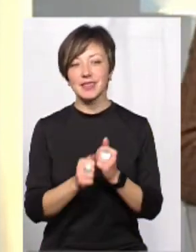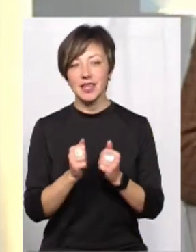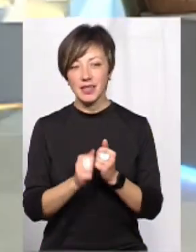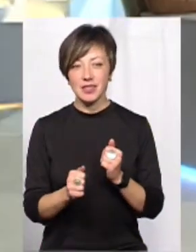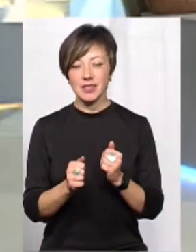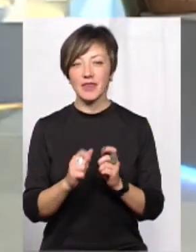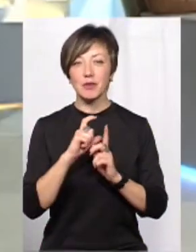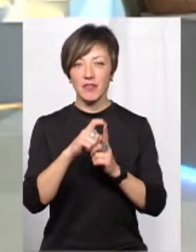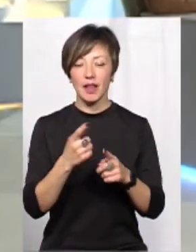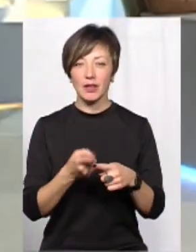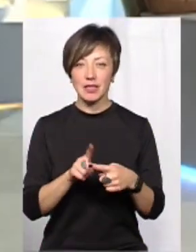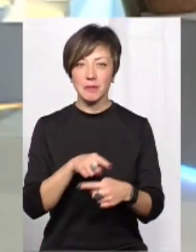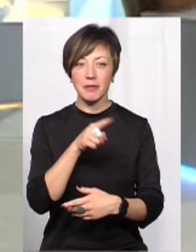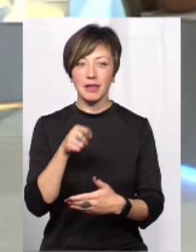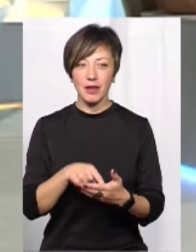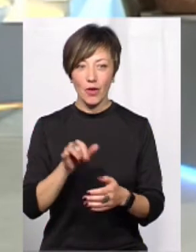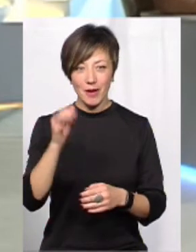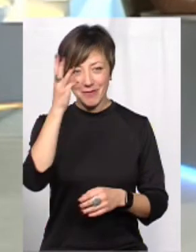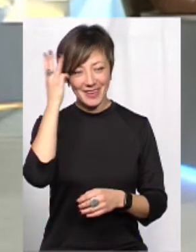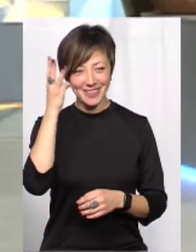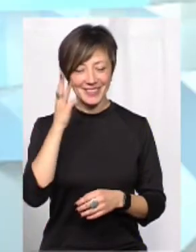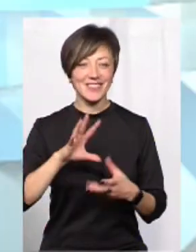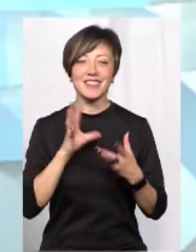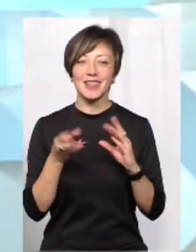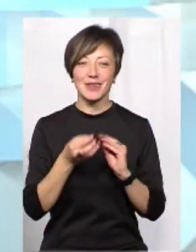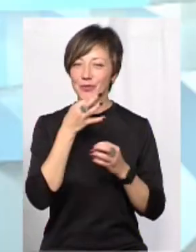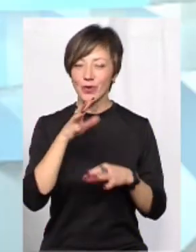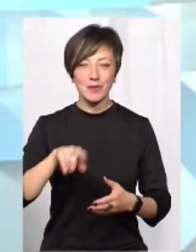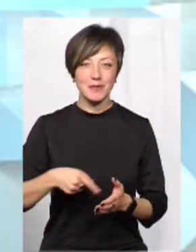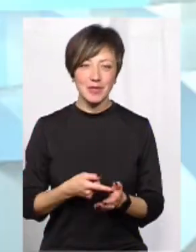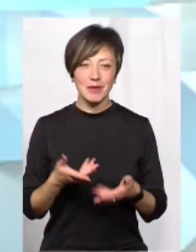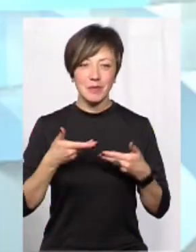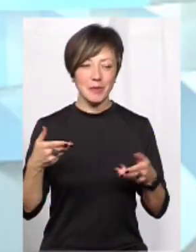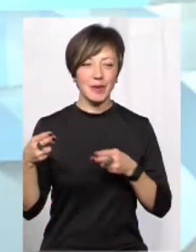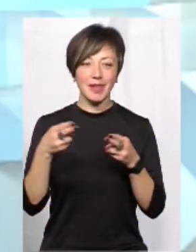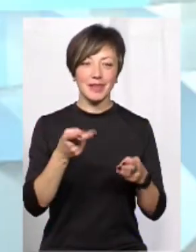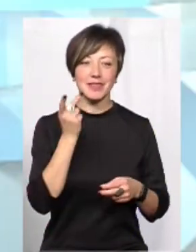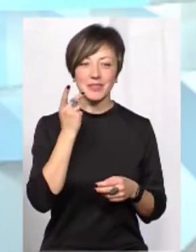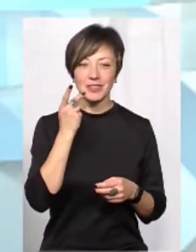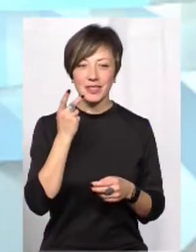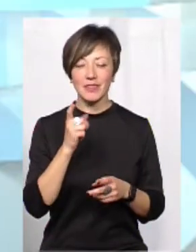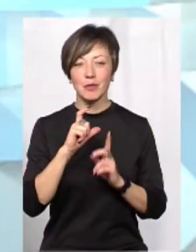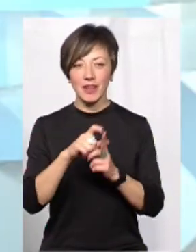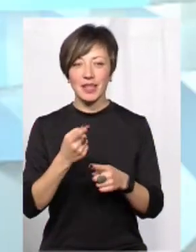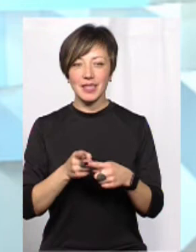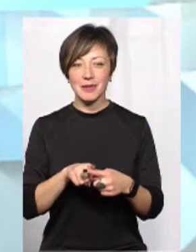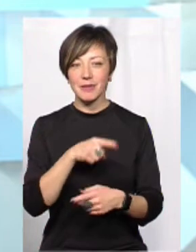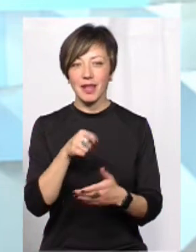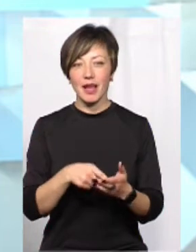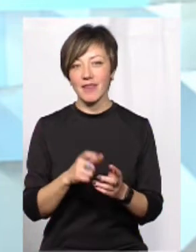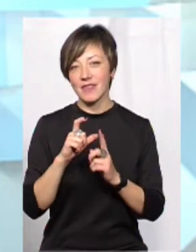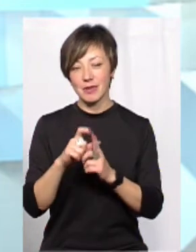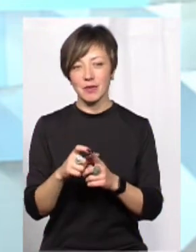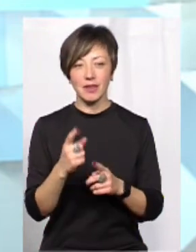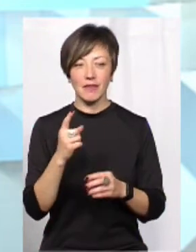відповідати доводиться на це питання. У Хмельницькому, так? Взагалі, в будь-якому місті, в якому ми не приїдемо, завжди відповідаємо на це питання. Але